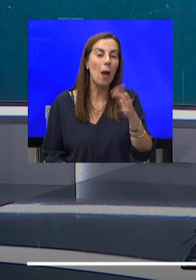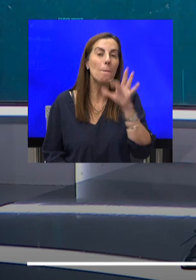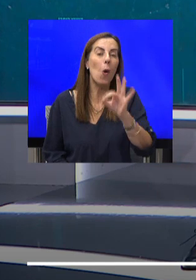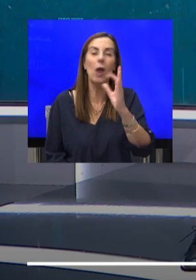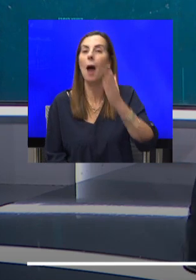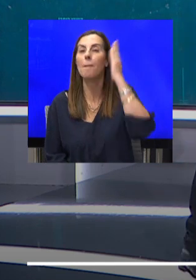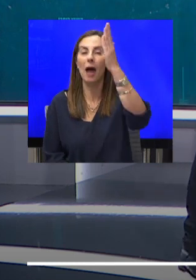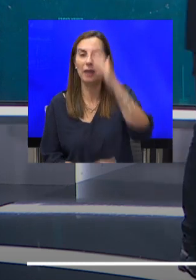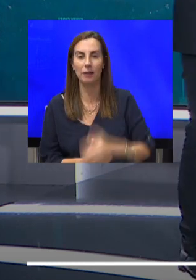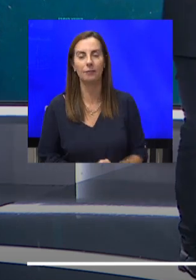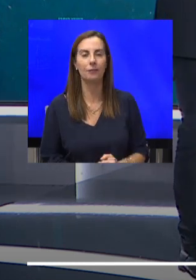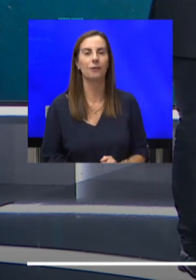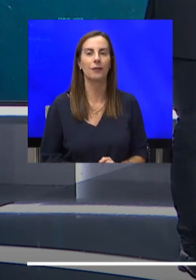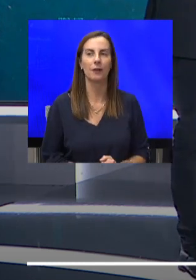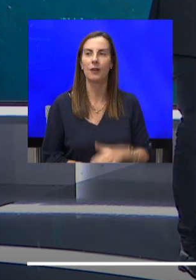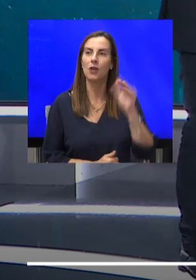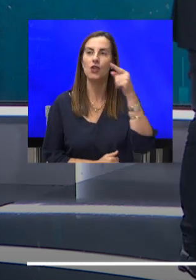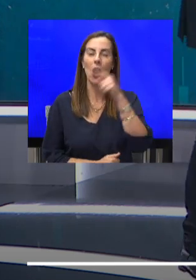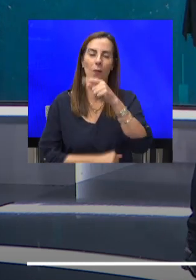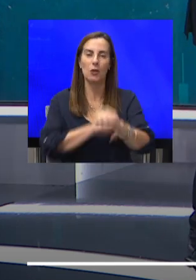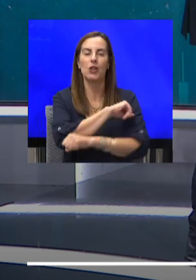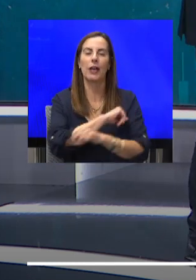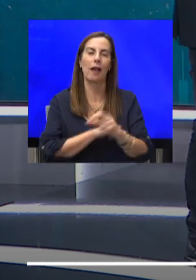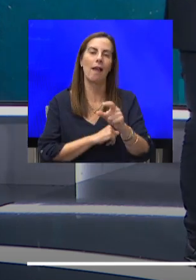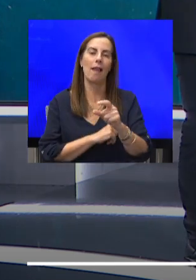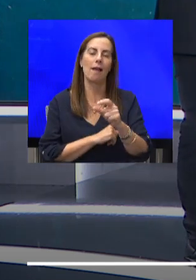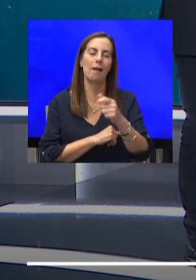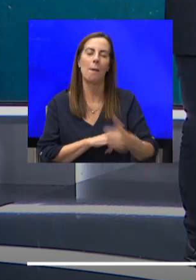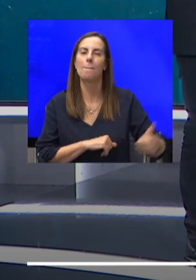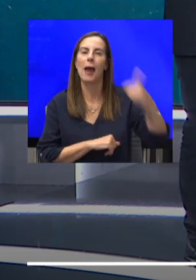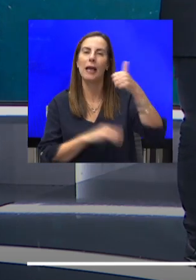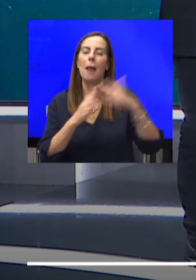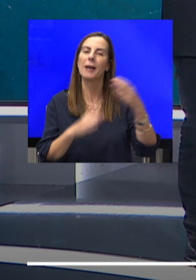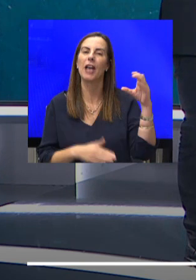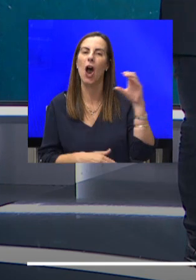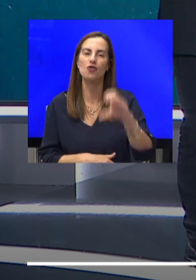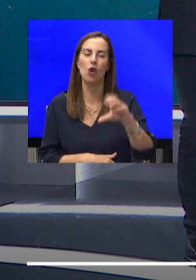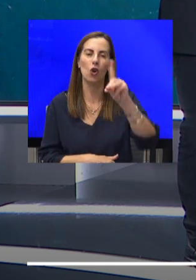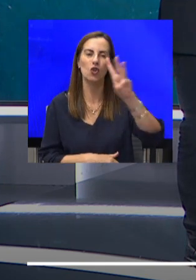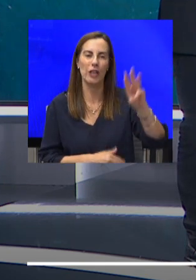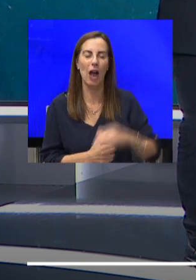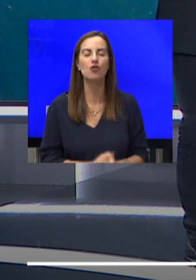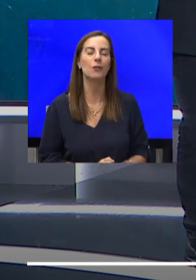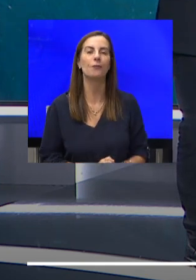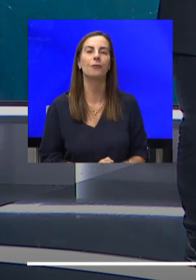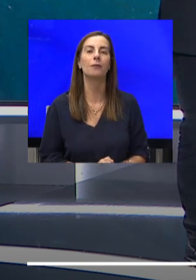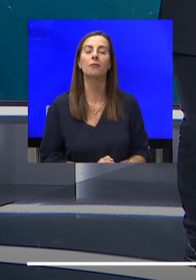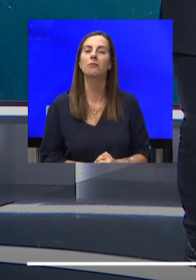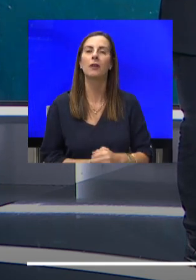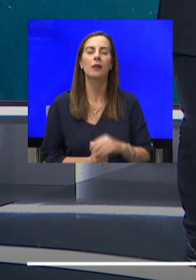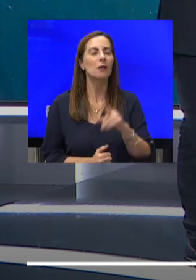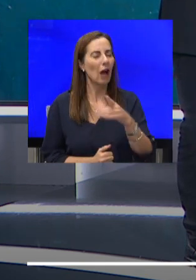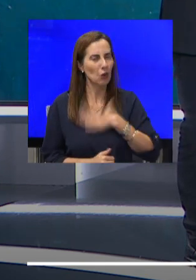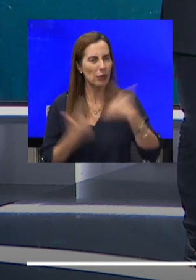נגיד שלום לרונן טוב, המשנה למנכ״ל בית ההשקעות מיטב דש. ערב טוב רונן, תודה רבה שאתה איתנו. בואו נסביר שנייה רק מה שר